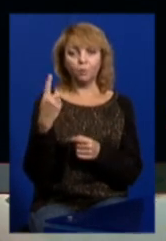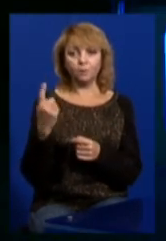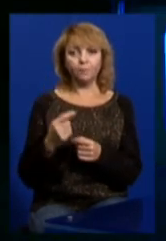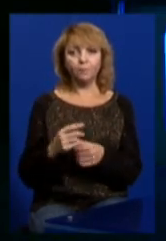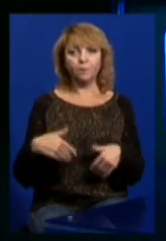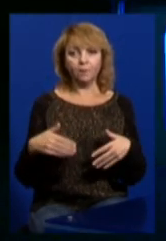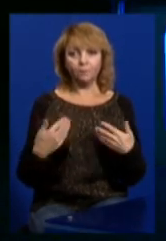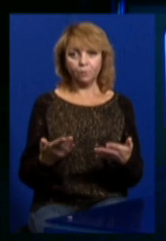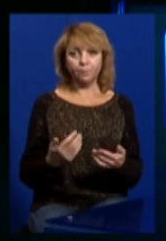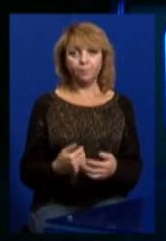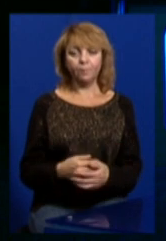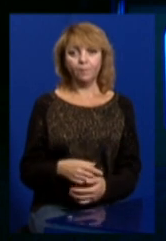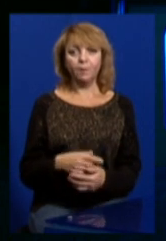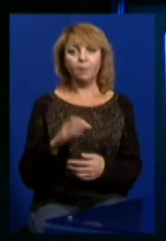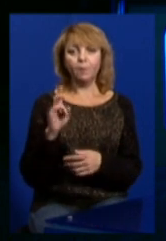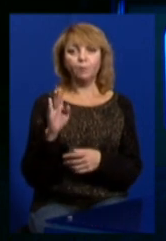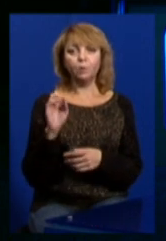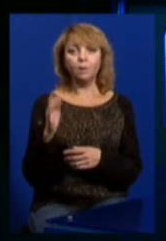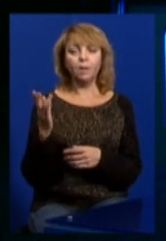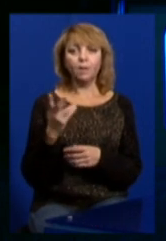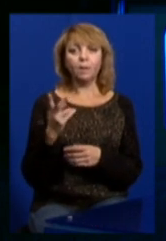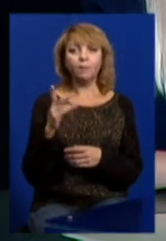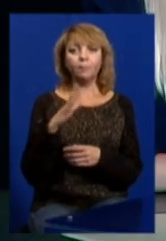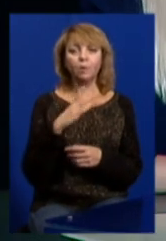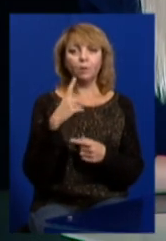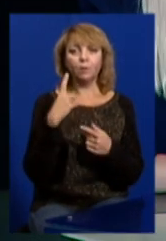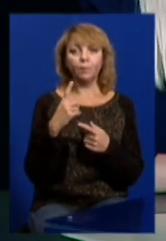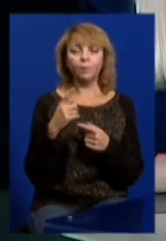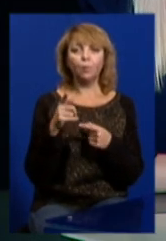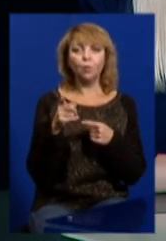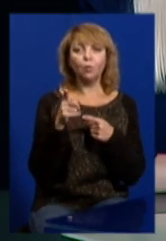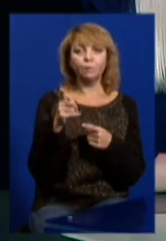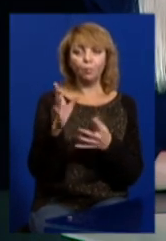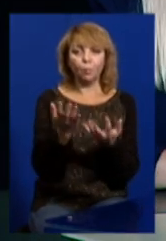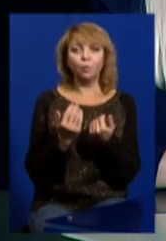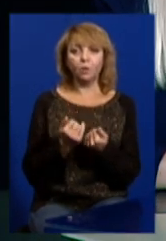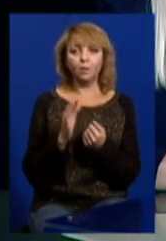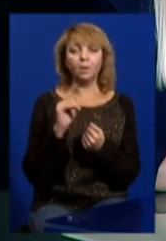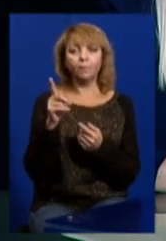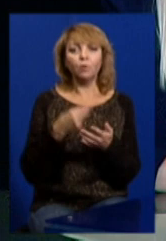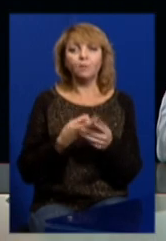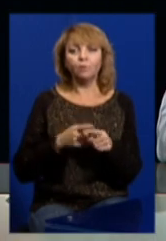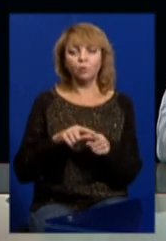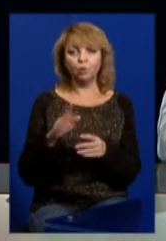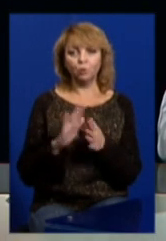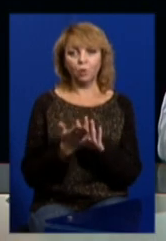Вітаю, добро. Пане Володимире, які погрози ви отримали і як розцінюєте цю ситуацію?